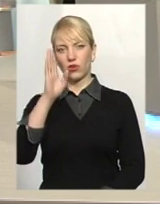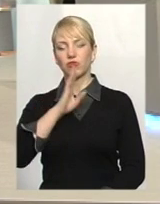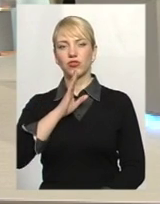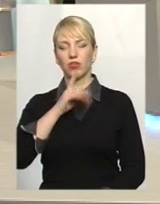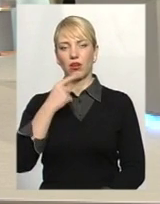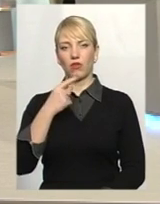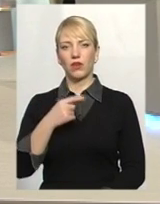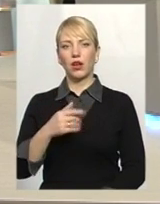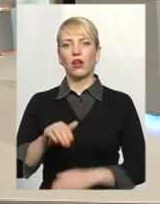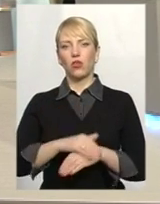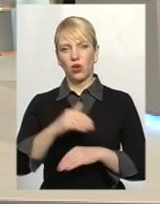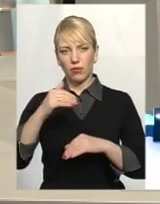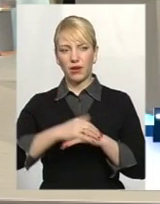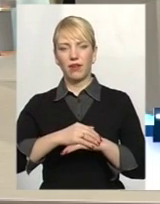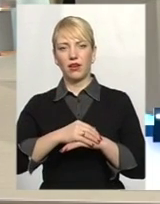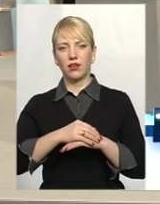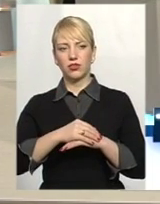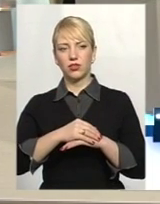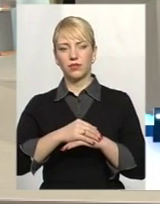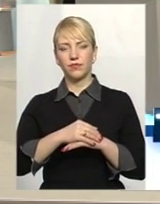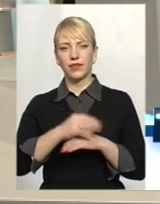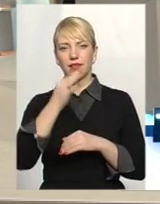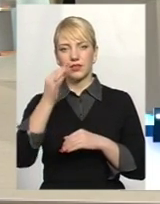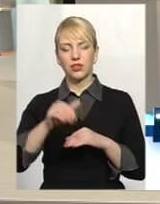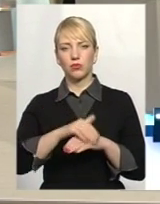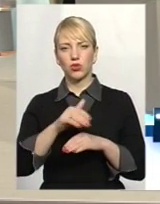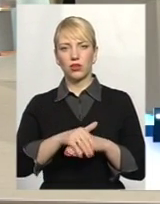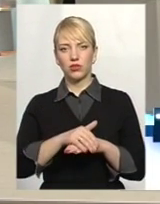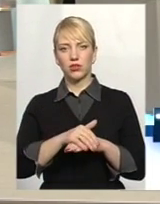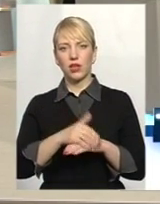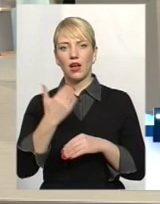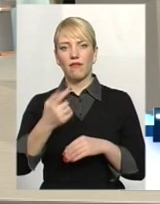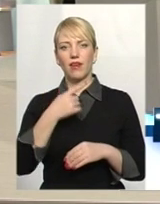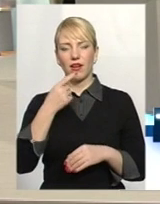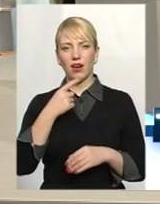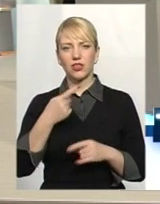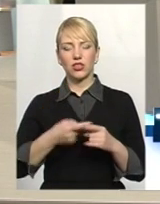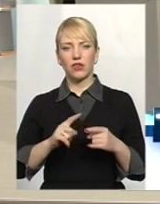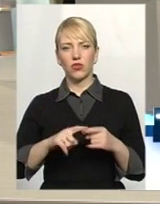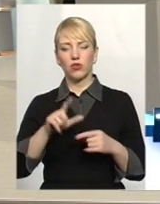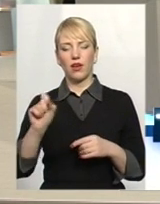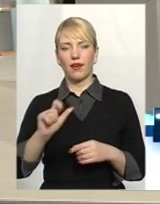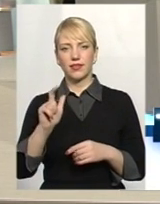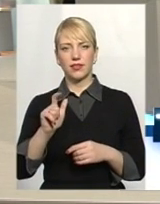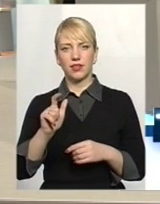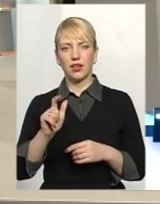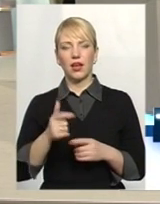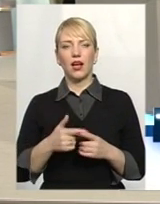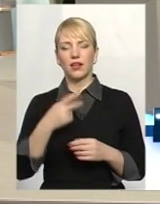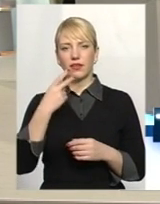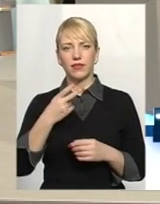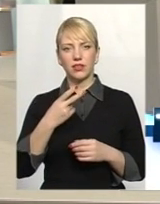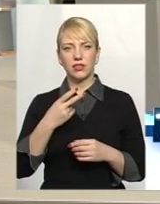говоріть. Добрий вечір. Добрий вечір. Скажіть, будь от ви кажете, той газ. Дивіться,